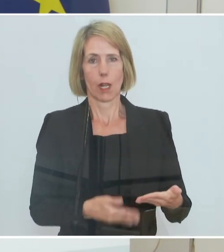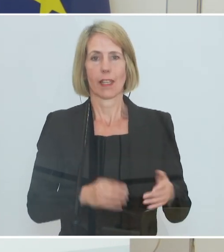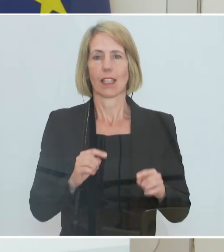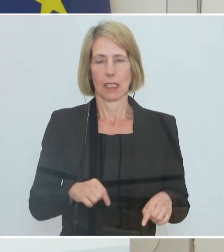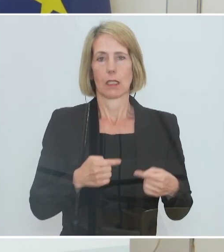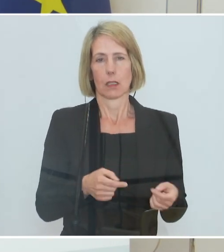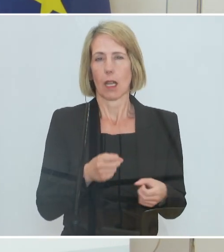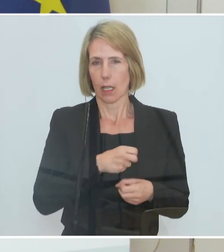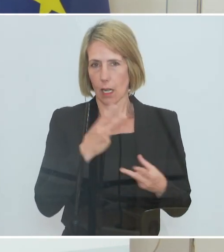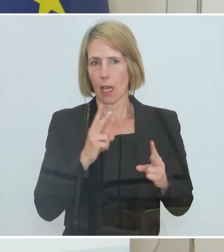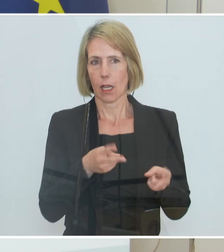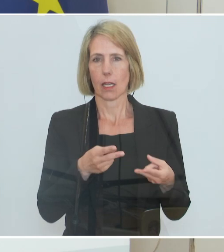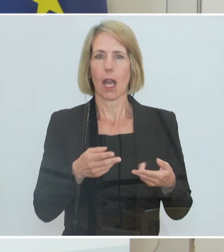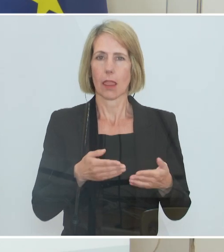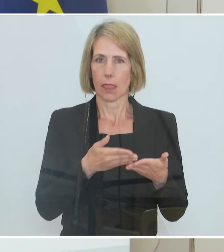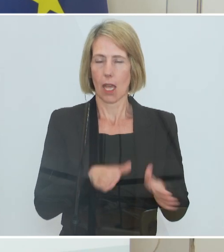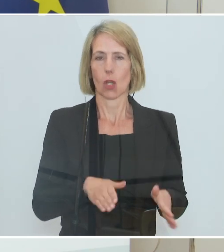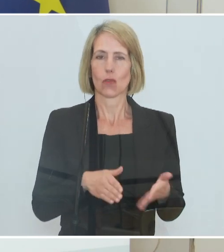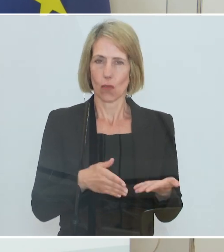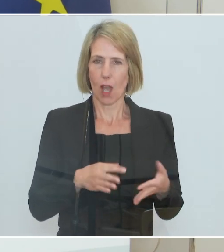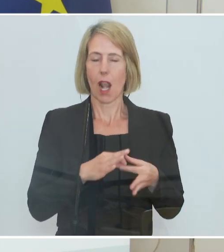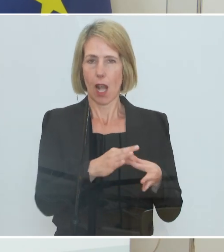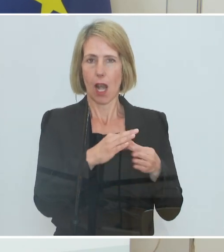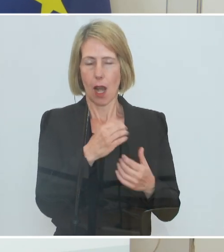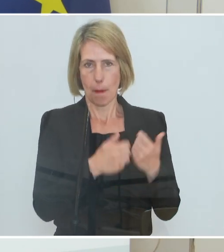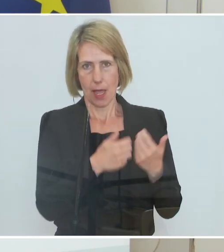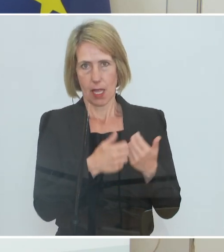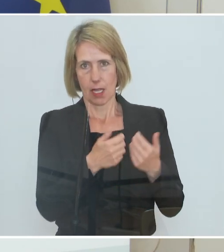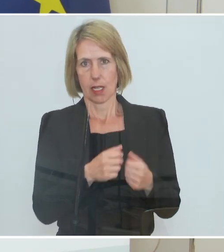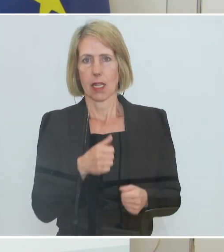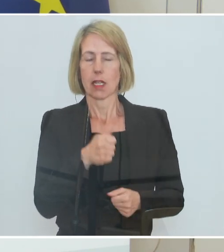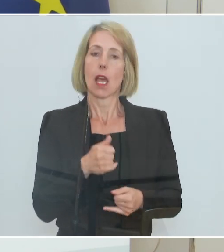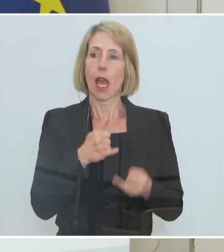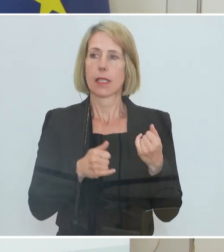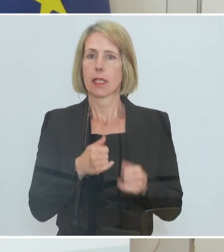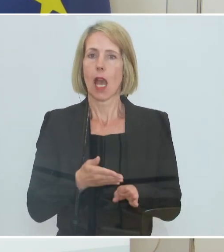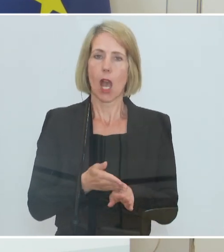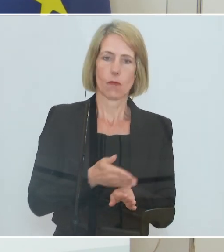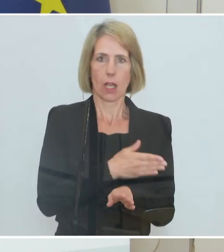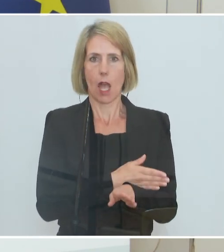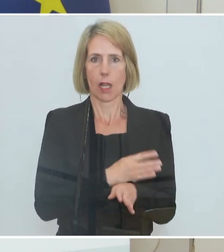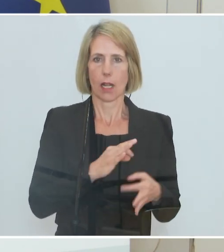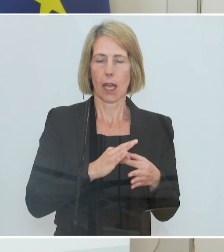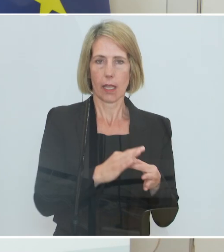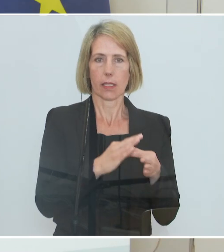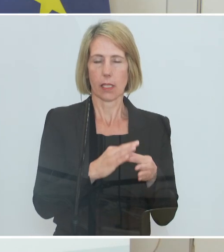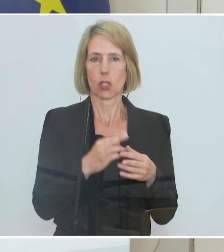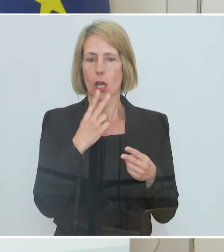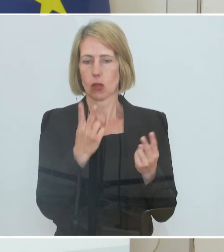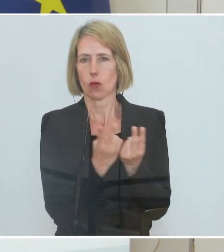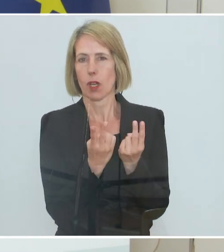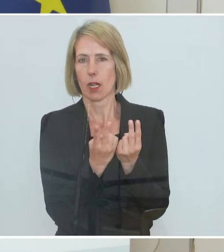Umsatzausfall nicht als Kriterium nehmen. Wir haben ein Jahr in die Vergangenheit genommen, um auch zu verhindern, dass es